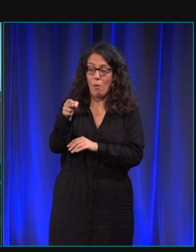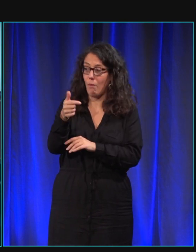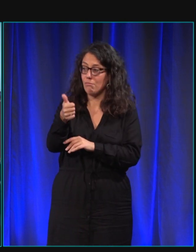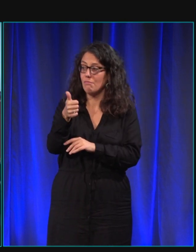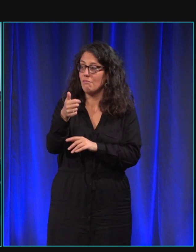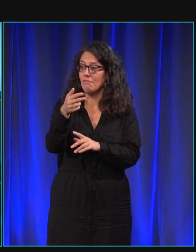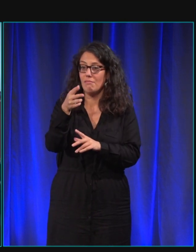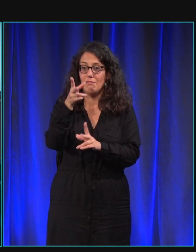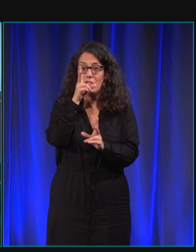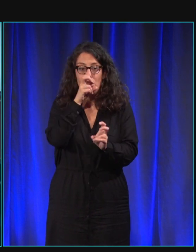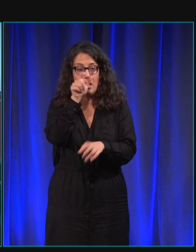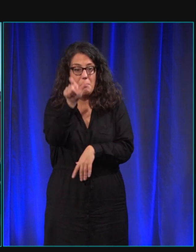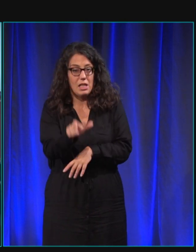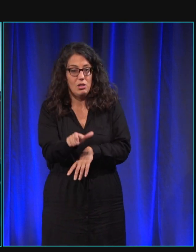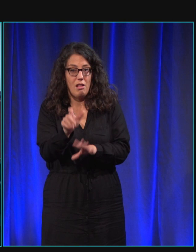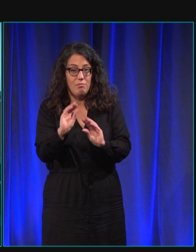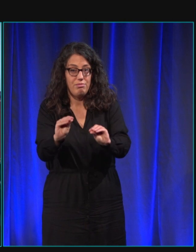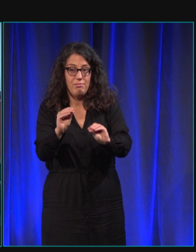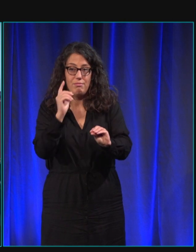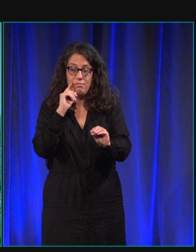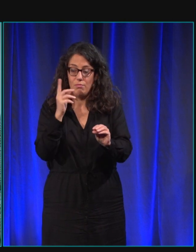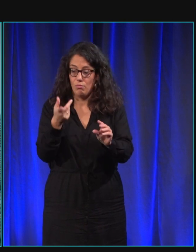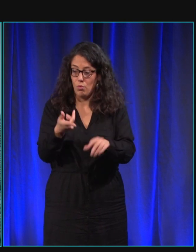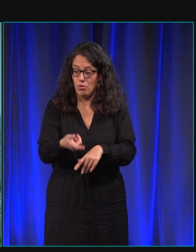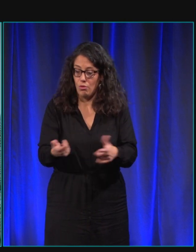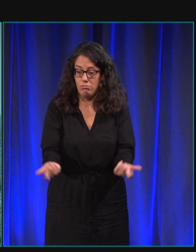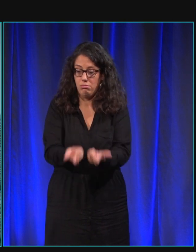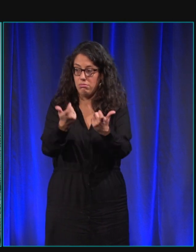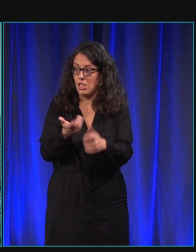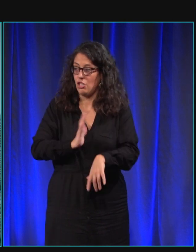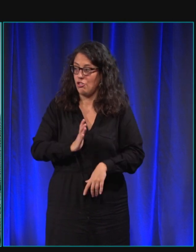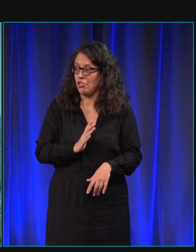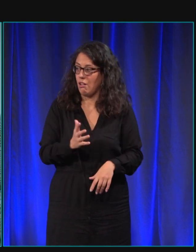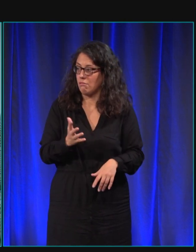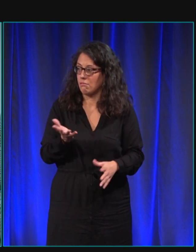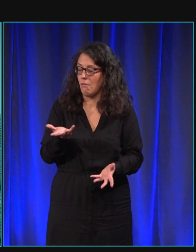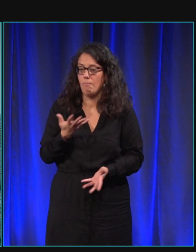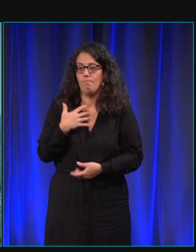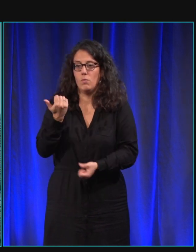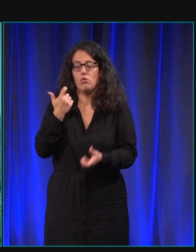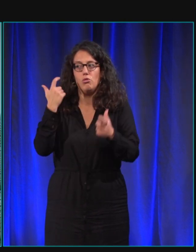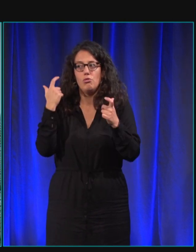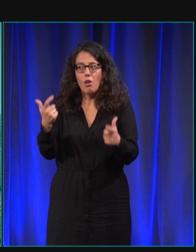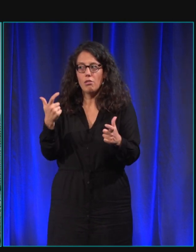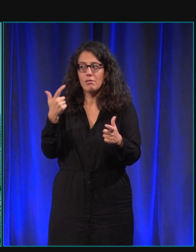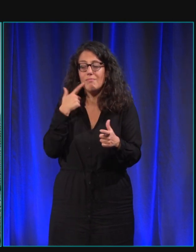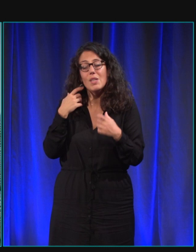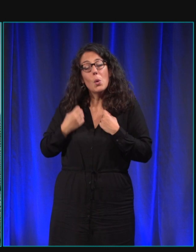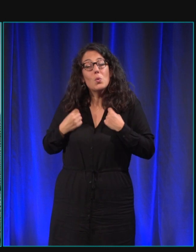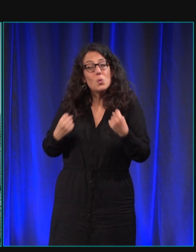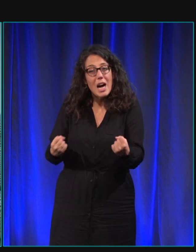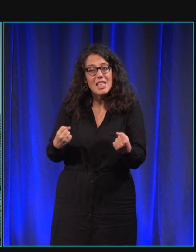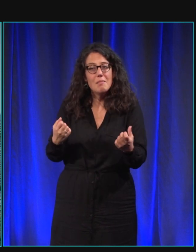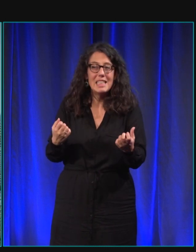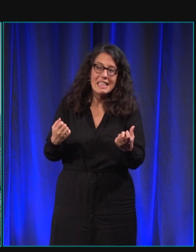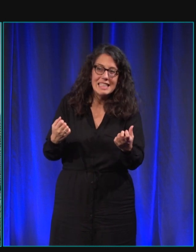quelqu'un à former pour éduquer les chiens et donc j'ai eu cette chance donc surtout courage mais voilà